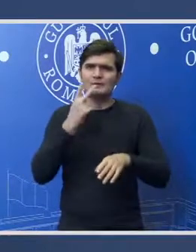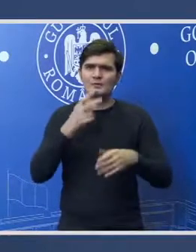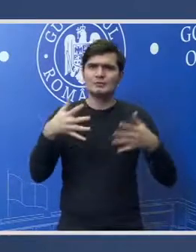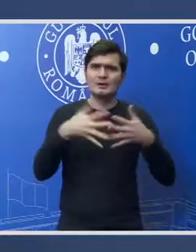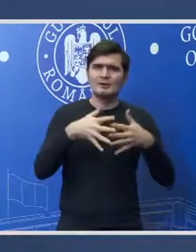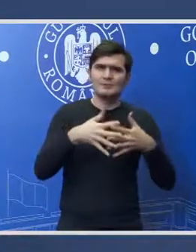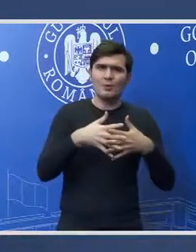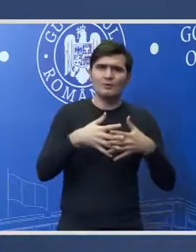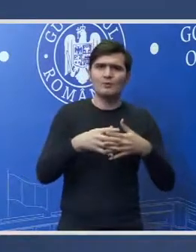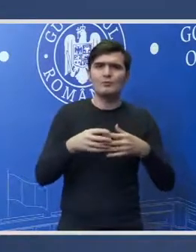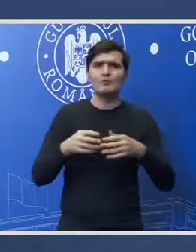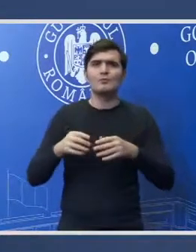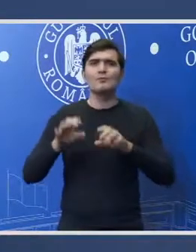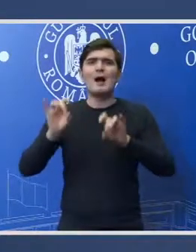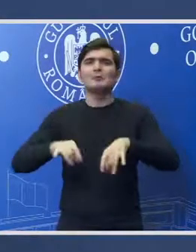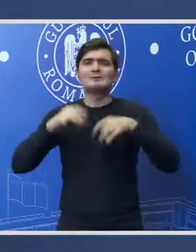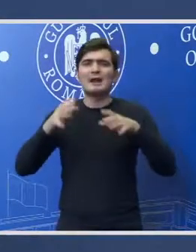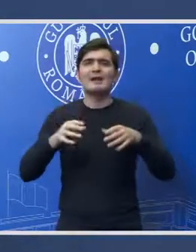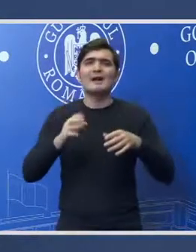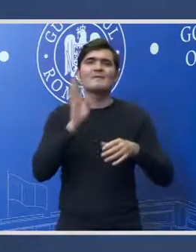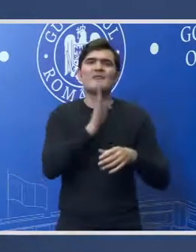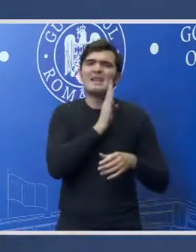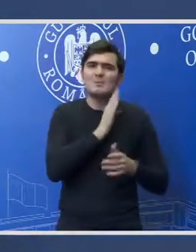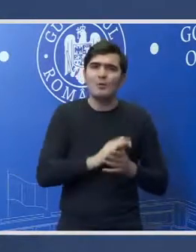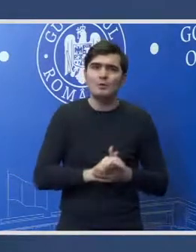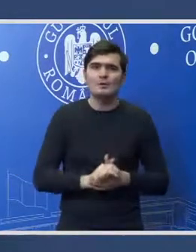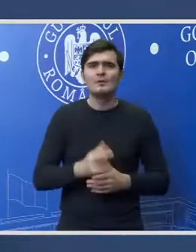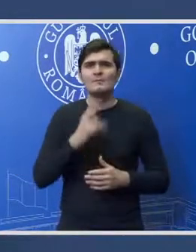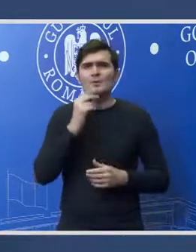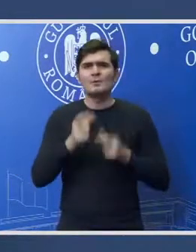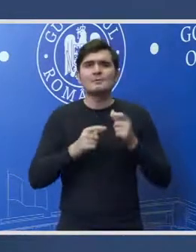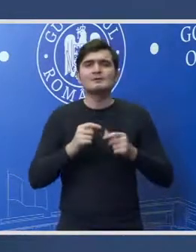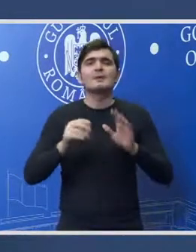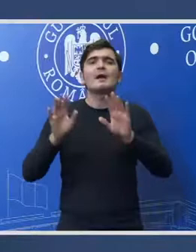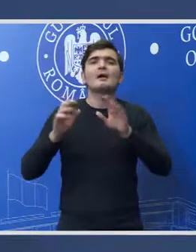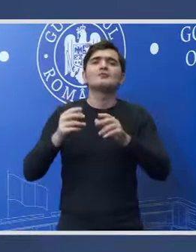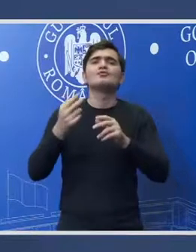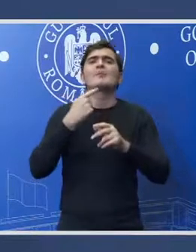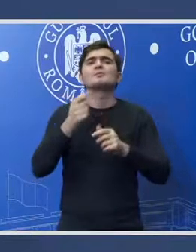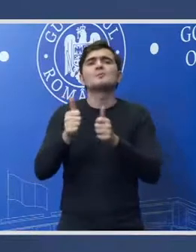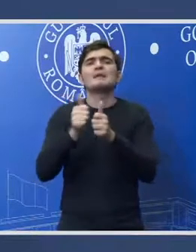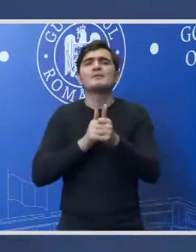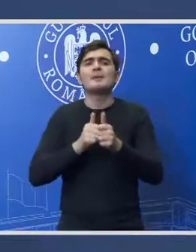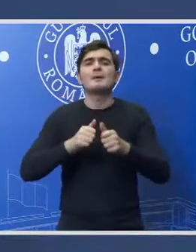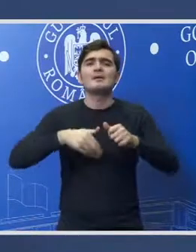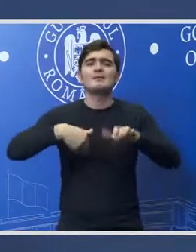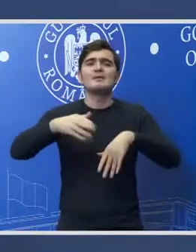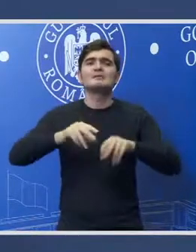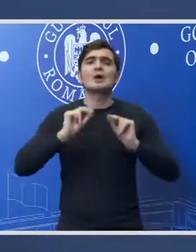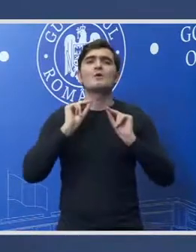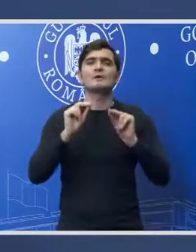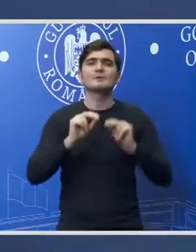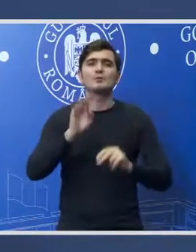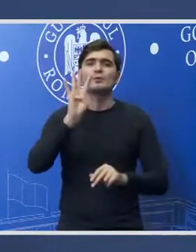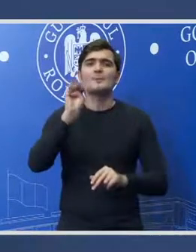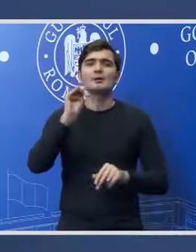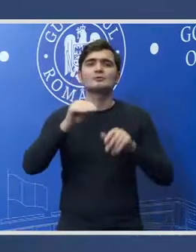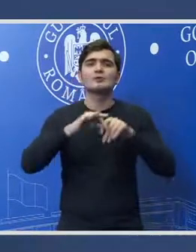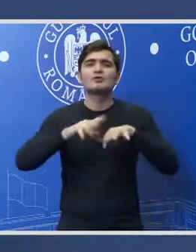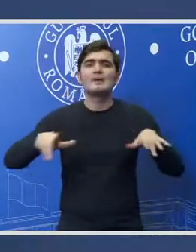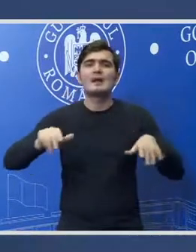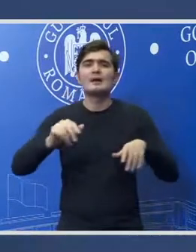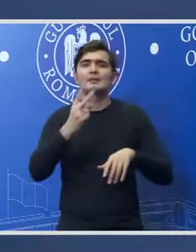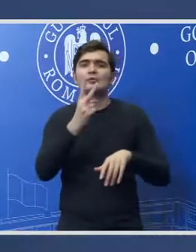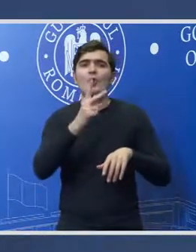socială și Australia. Într-i să vă răspund la sectorul învățământ sunt 40 de miliarde alocați cu 2,2 miliarde de lei mai mult decât în